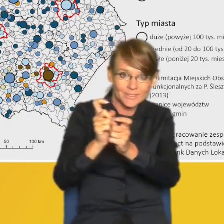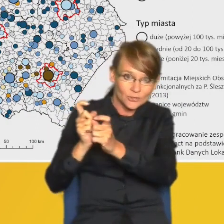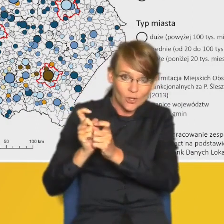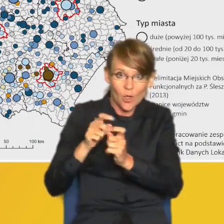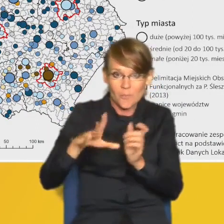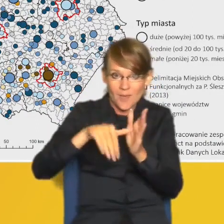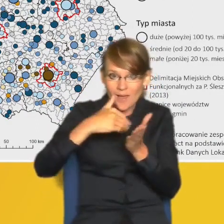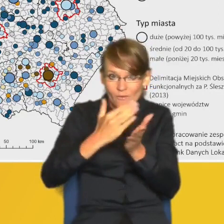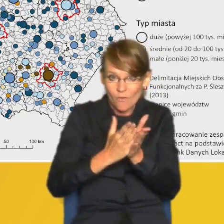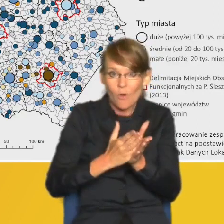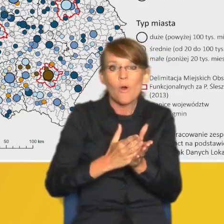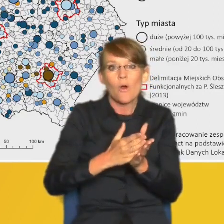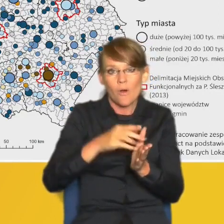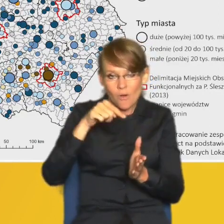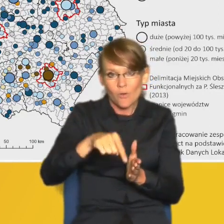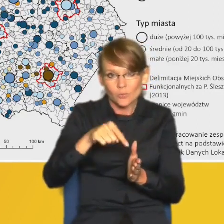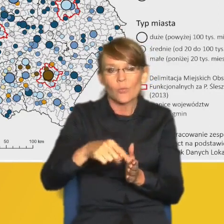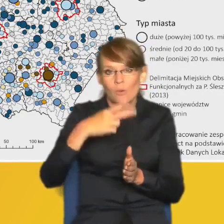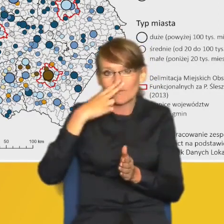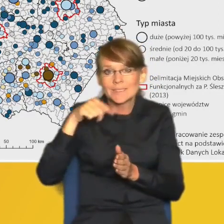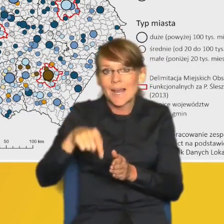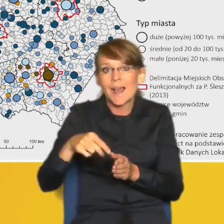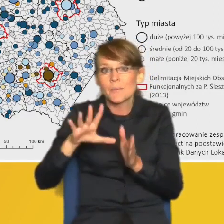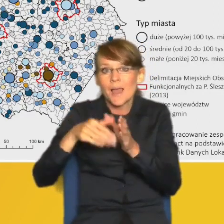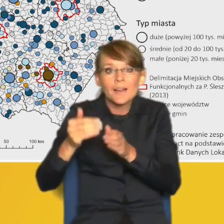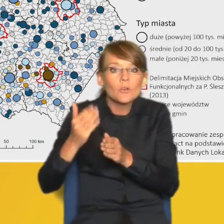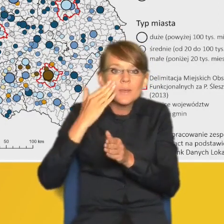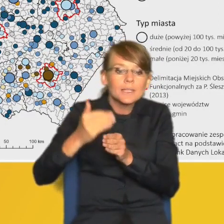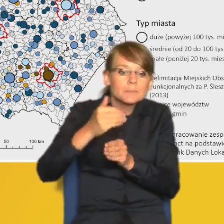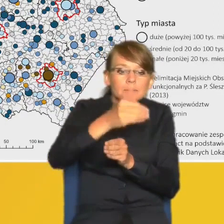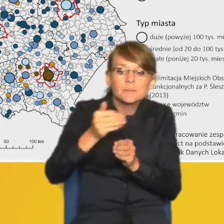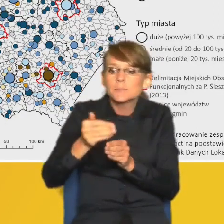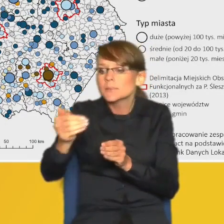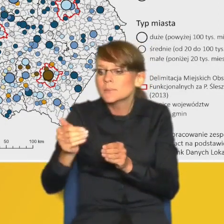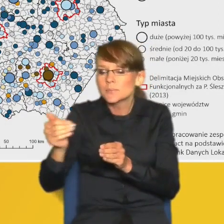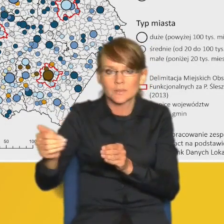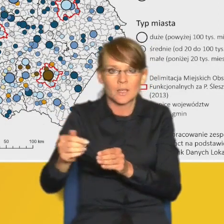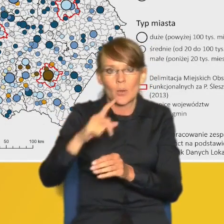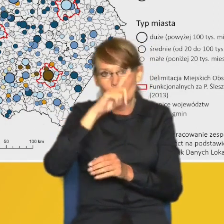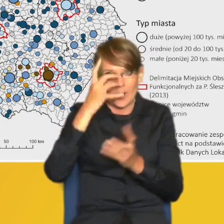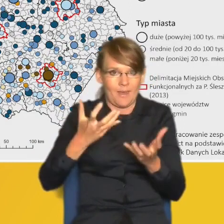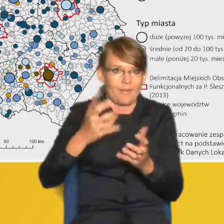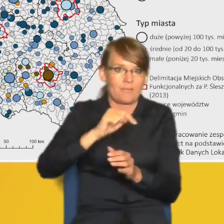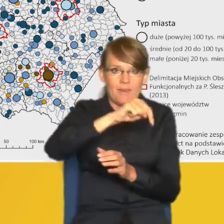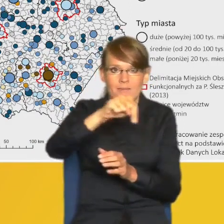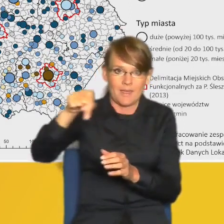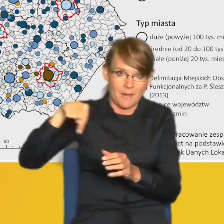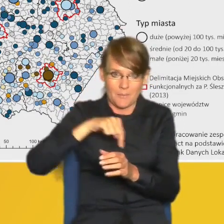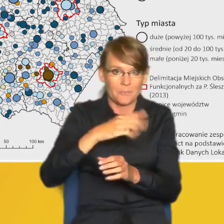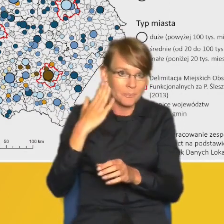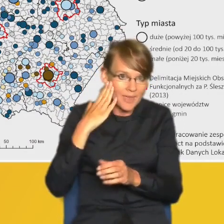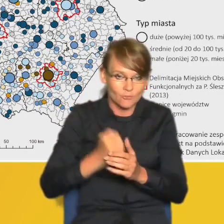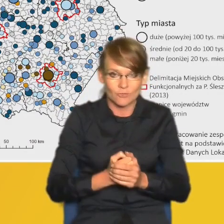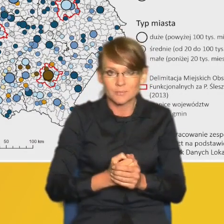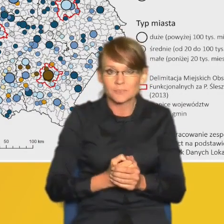procesu suburbanizacji, są miejscami przyciągającymi mieszkańców. Natomiast kiedy znowu spojrzymy na